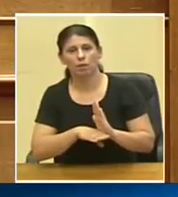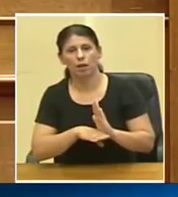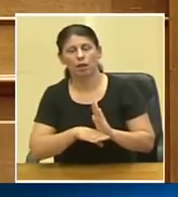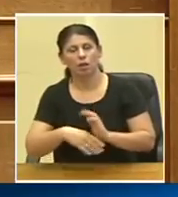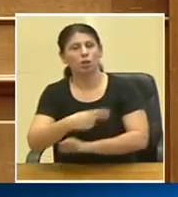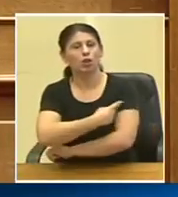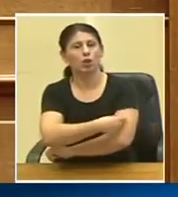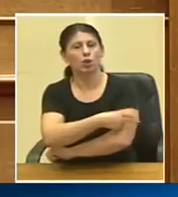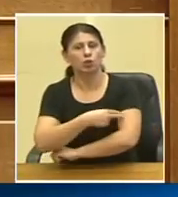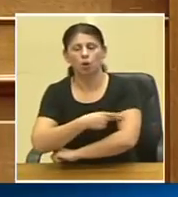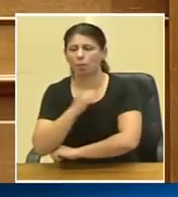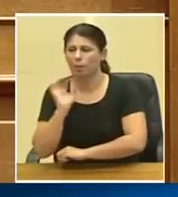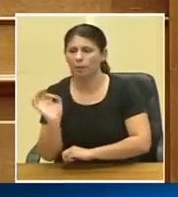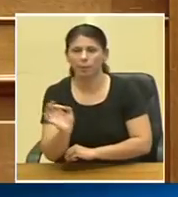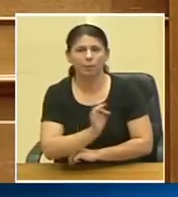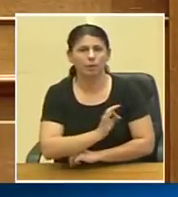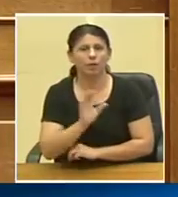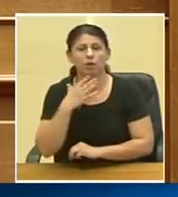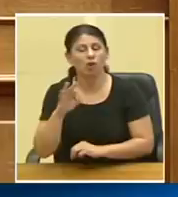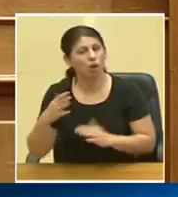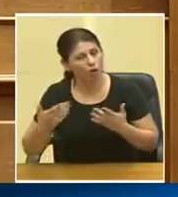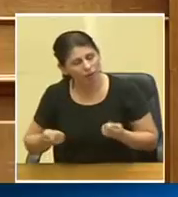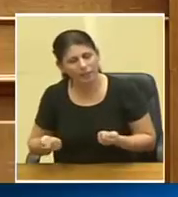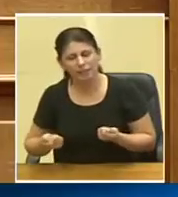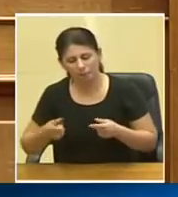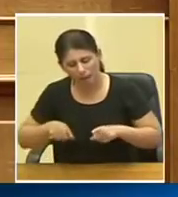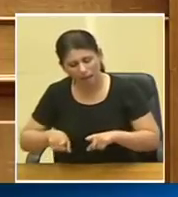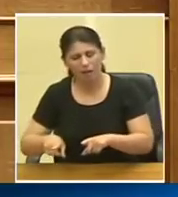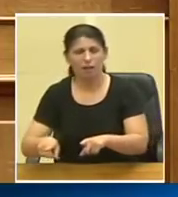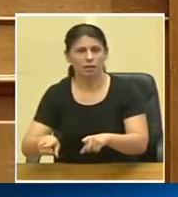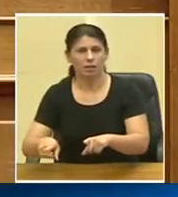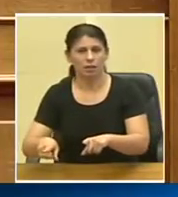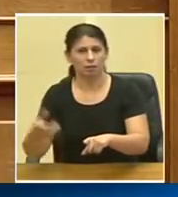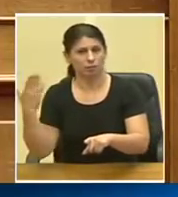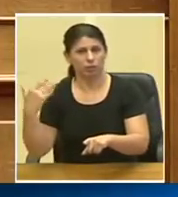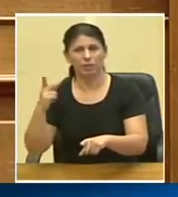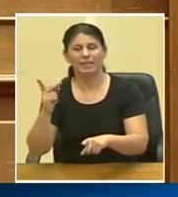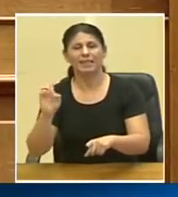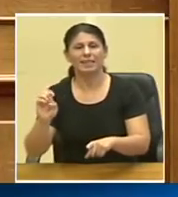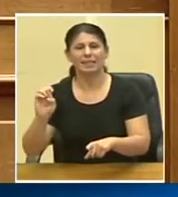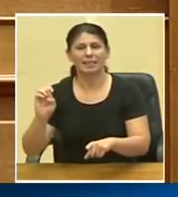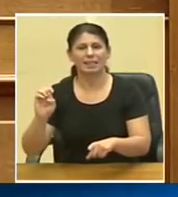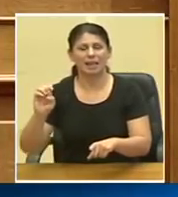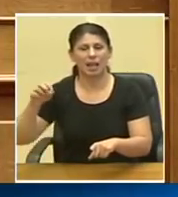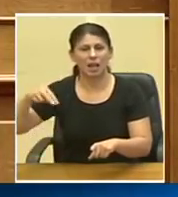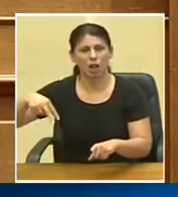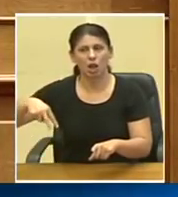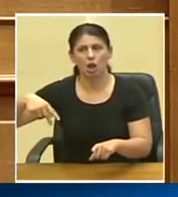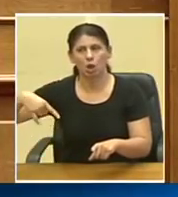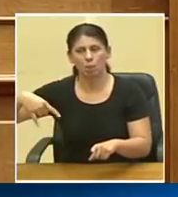νοσοκομιακές λοιμόξεις, το οποίο επειδή γίνεται κάτι παράλληλα από το πρώην κερπνό νυν εωδή